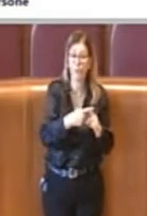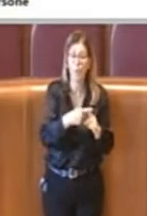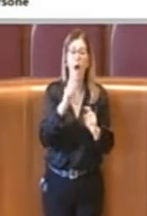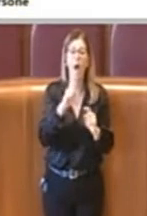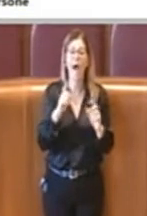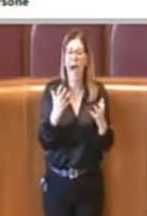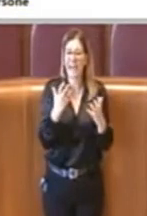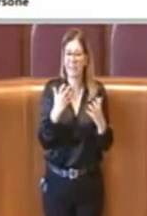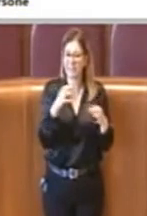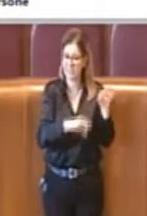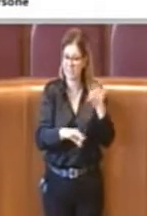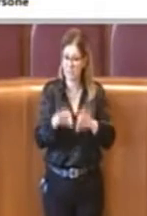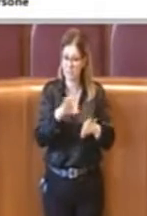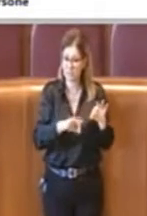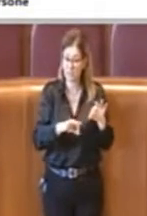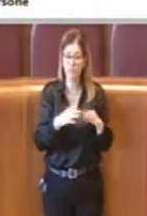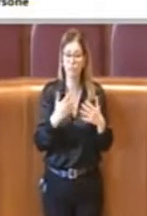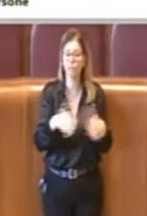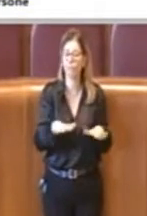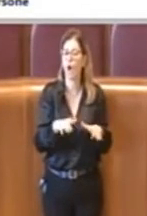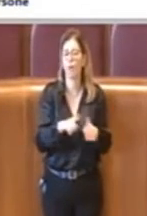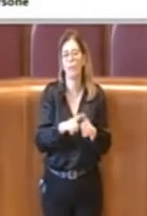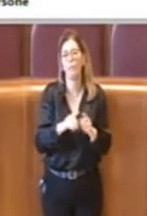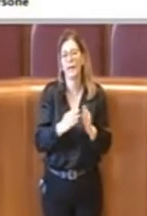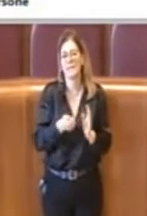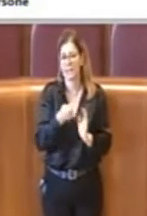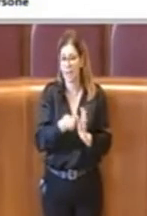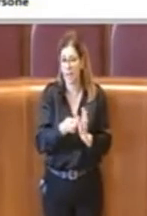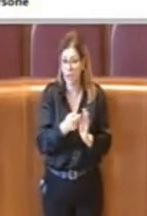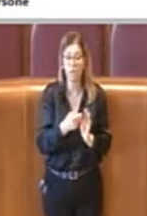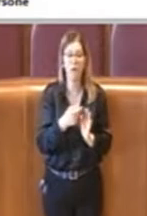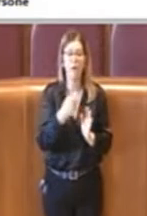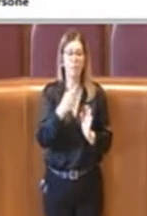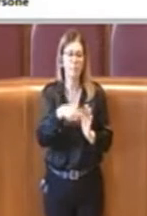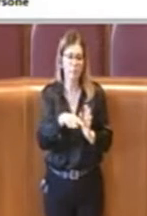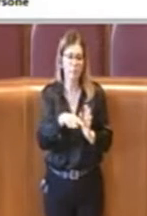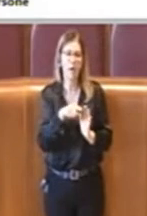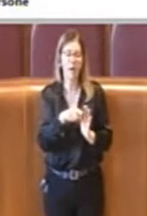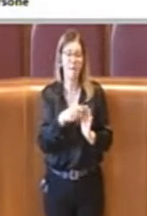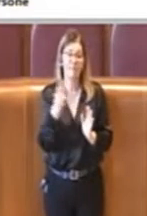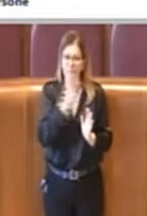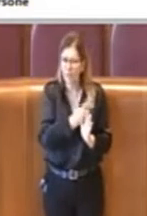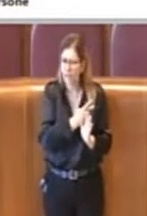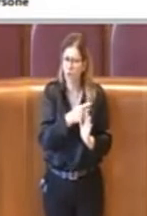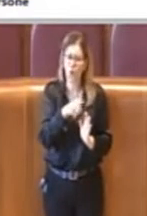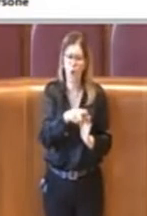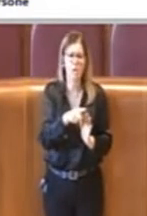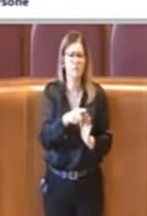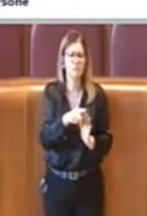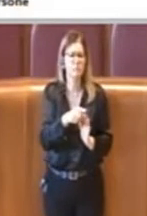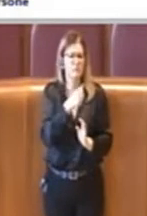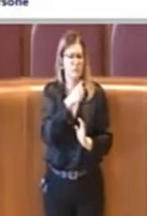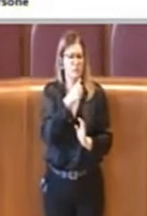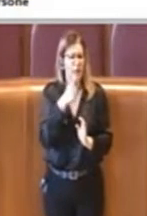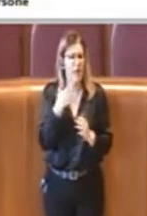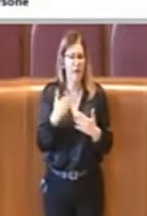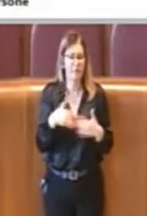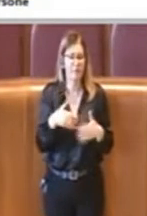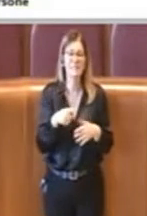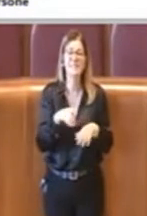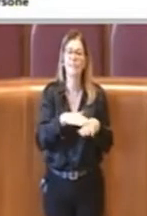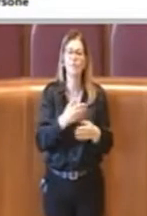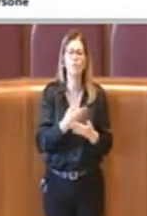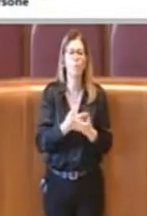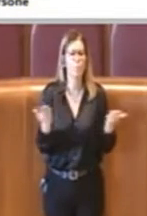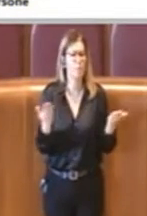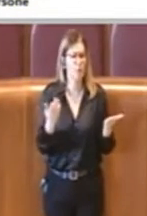effettivamente venga considerato servizio pubblico essenziale. Possiamo immaginare,